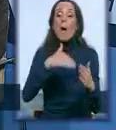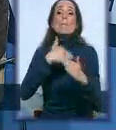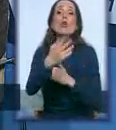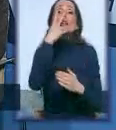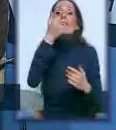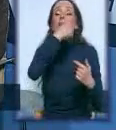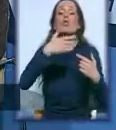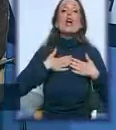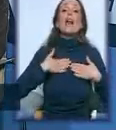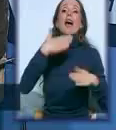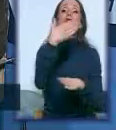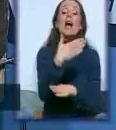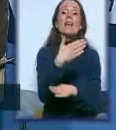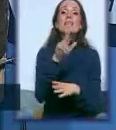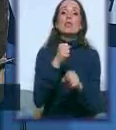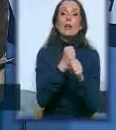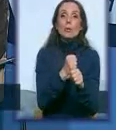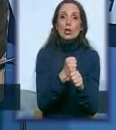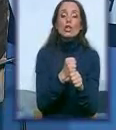uradili i na kraju rebalansom budžeta